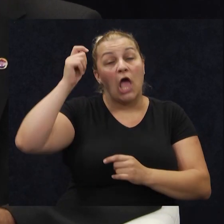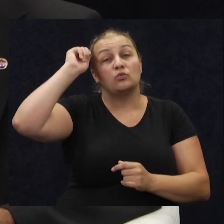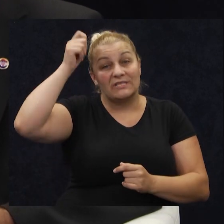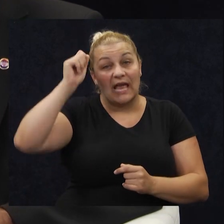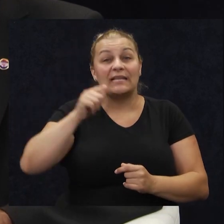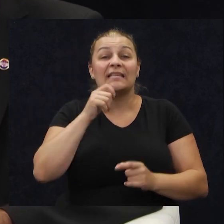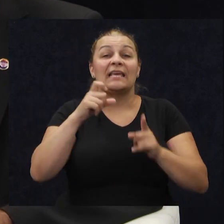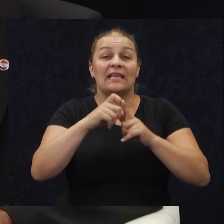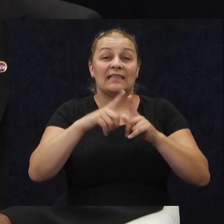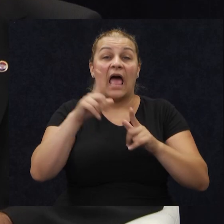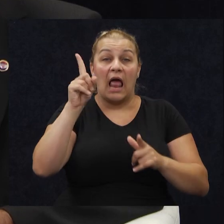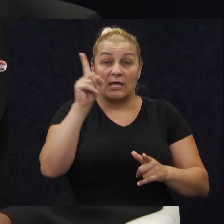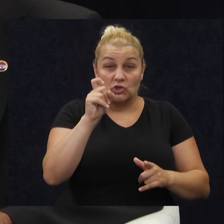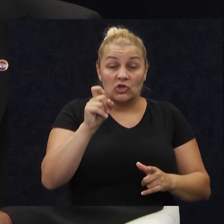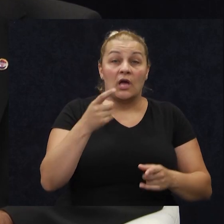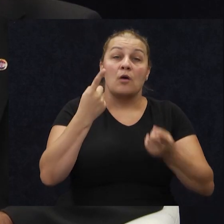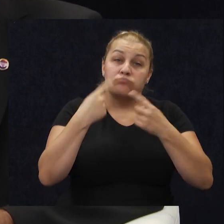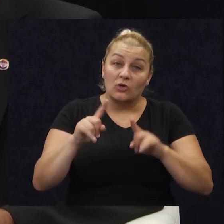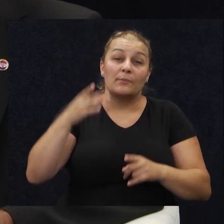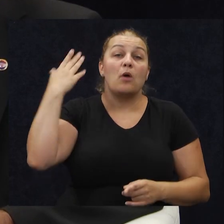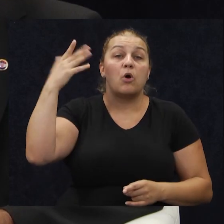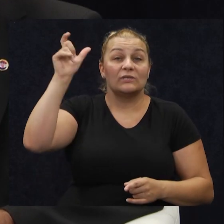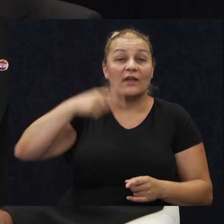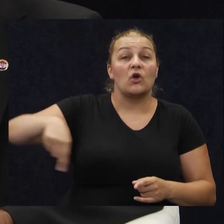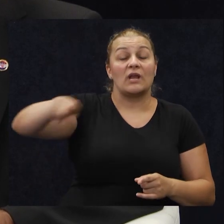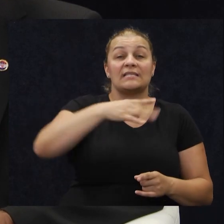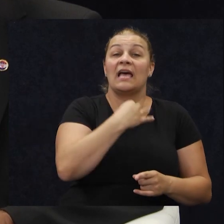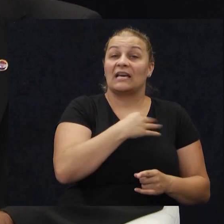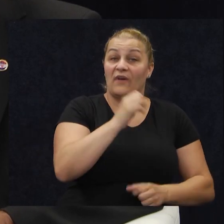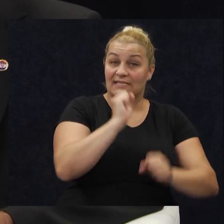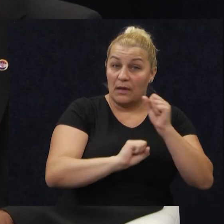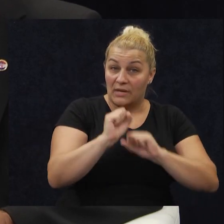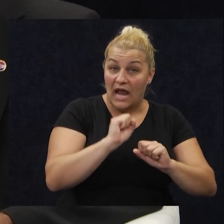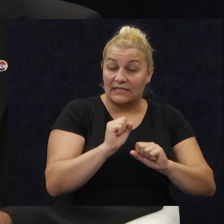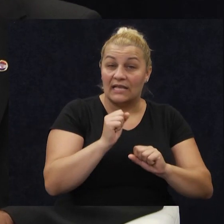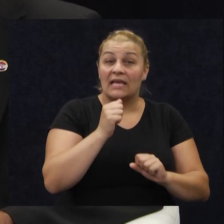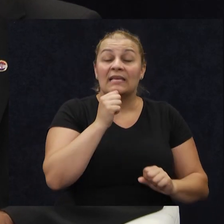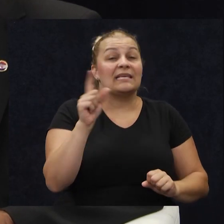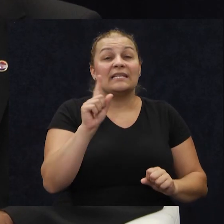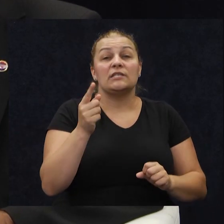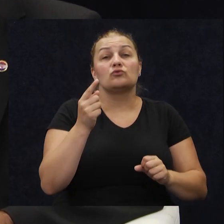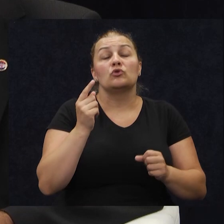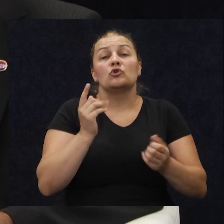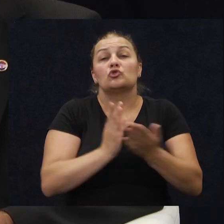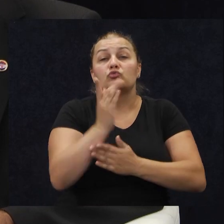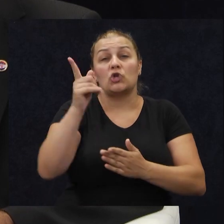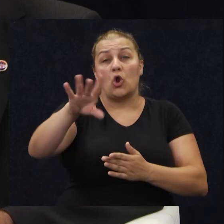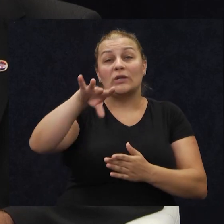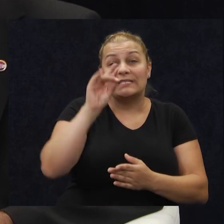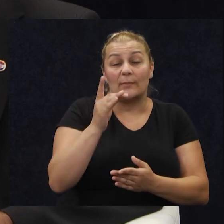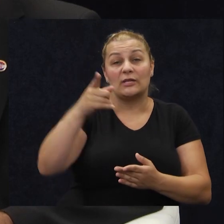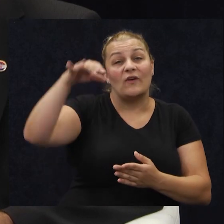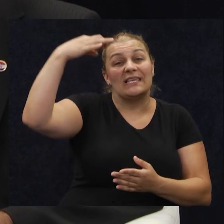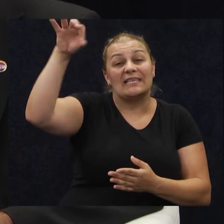Dalić je sam rekao da posebno pozdravlja nas Hrvatske branitelje i nisu slučajno oni baš izabrali da jedan